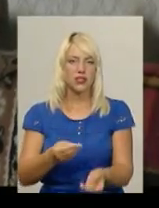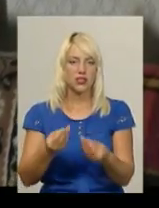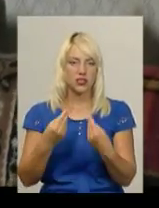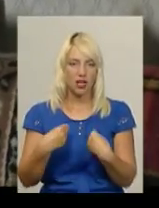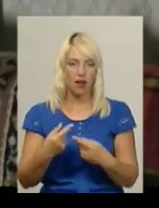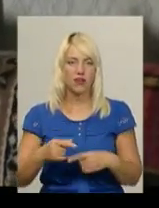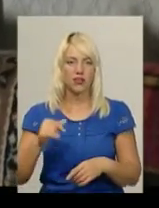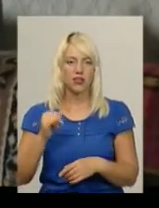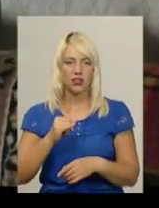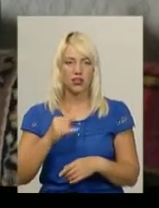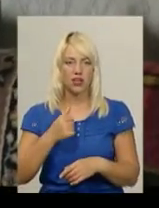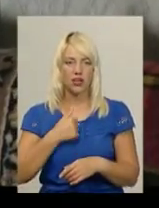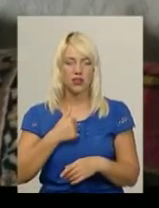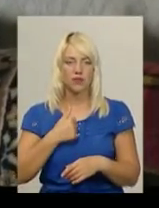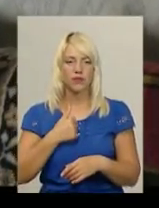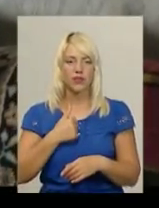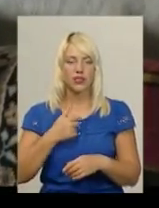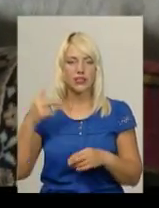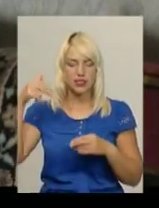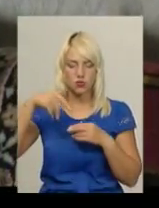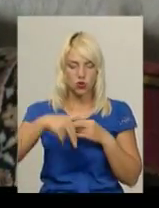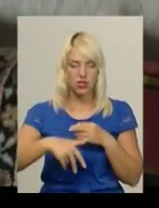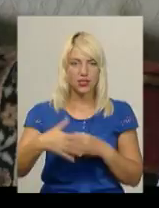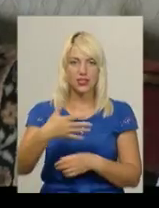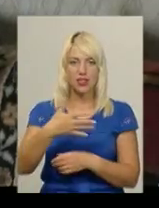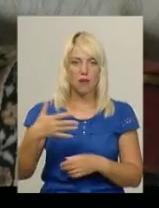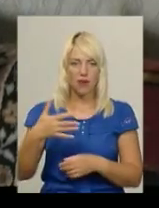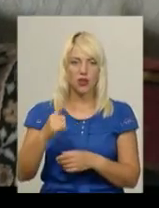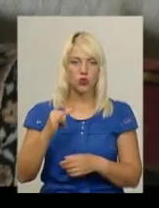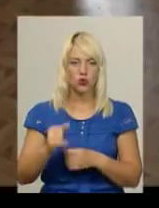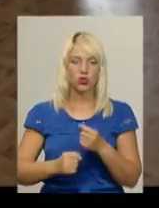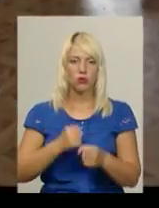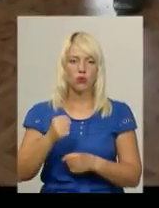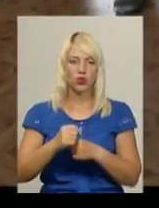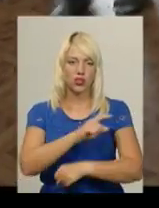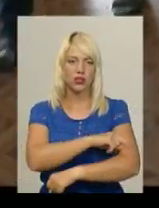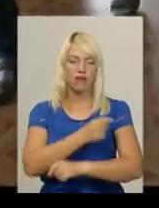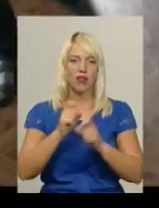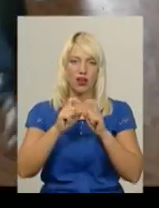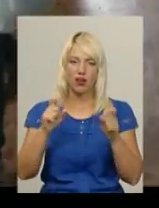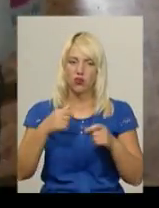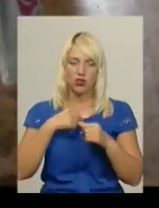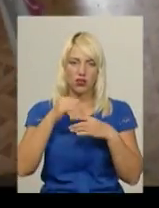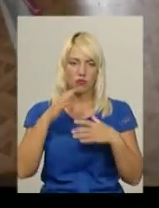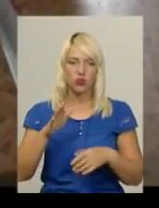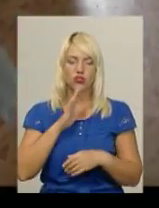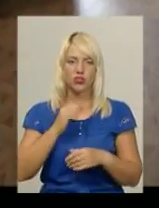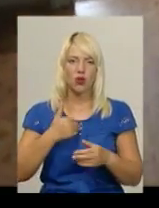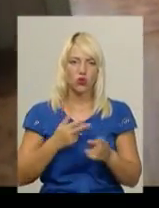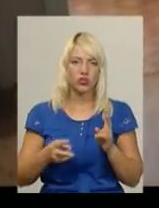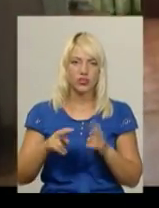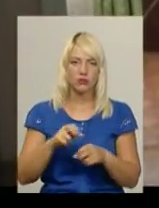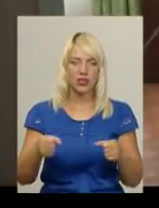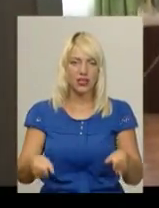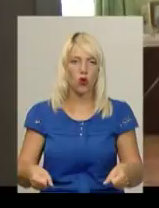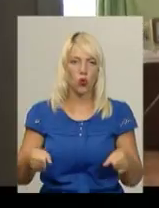бо спустити з п'ятого і поїхати в лікарню я не можу. Жінка хоче змінити ходунки на милиці.